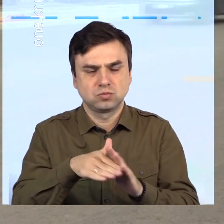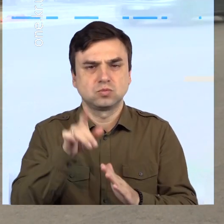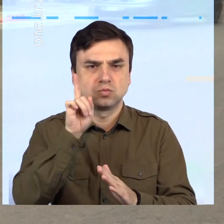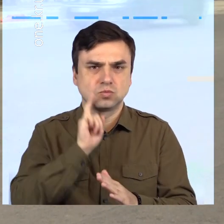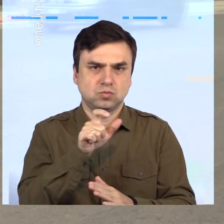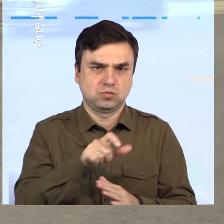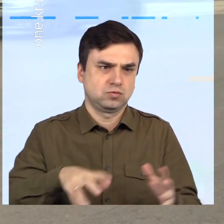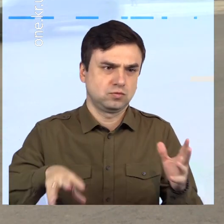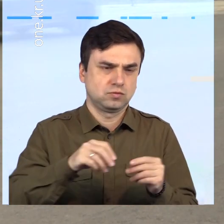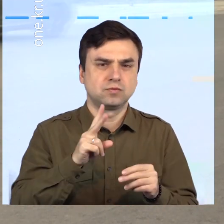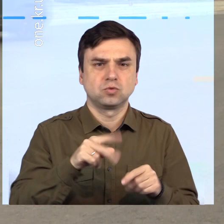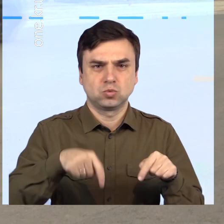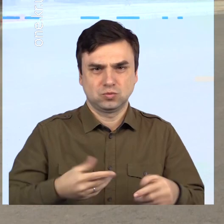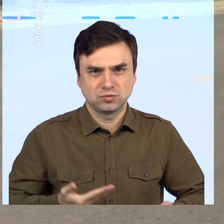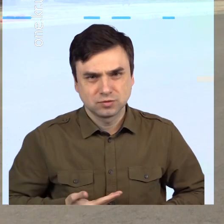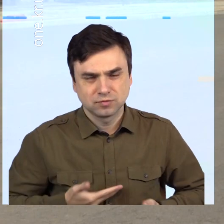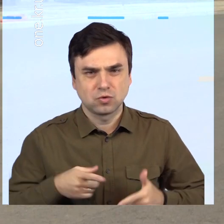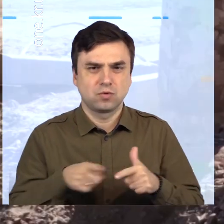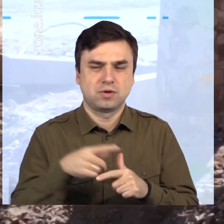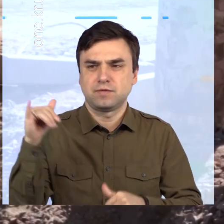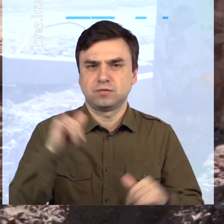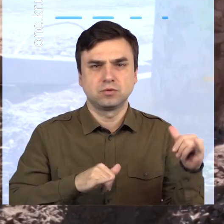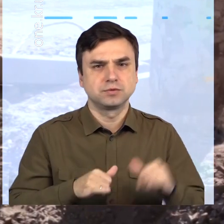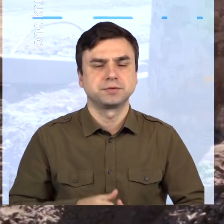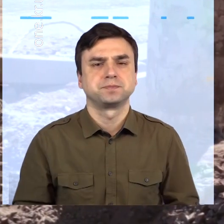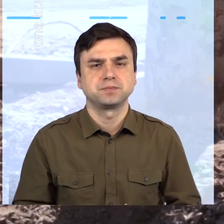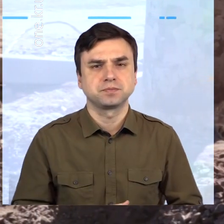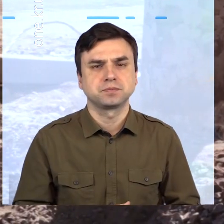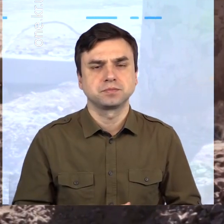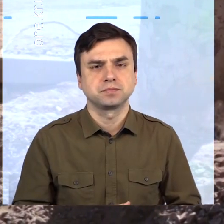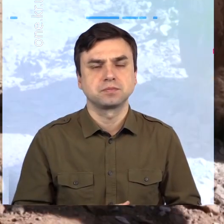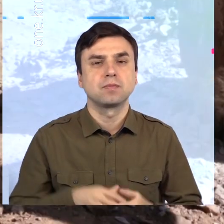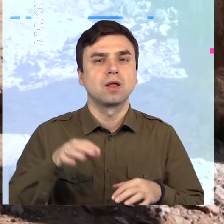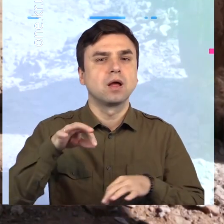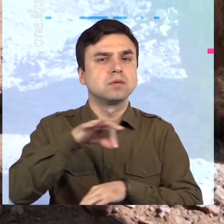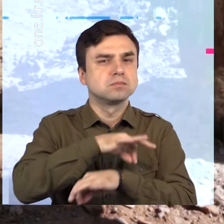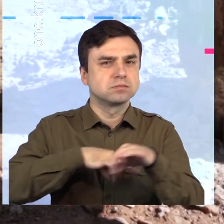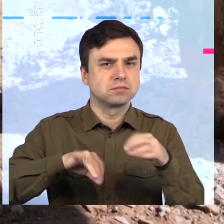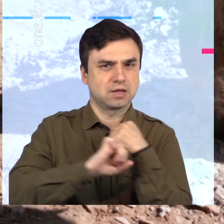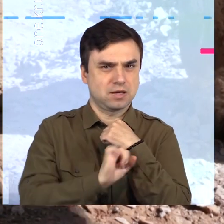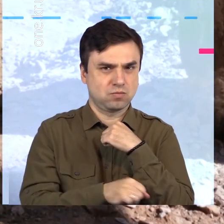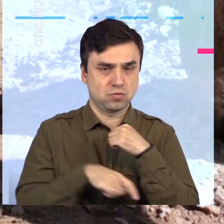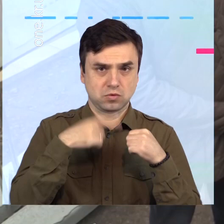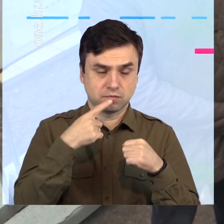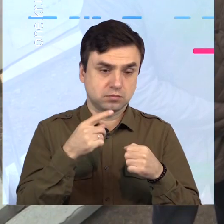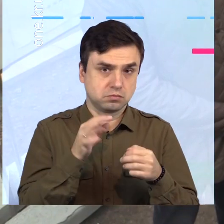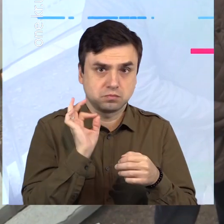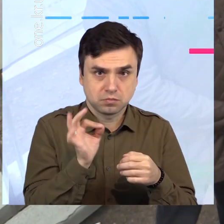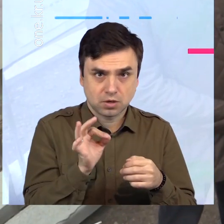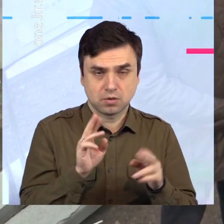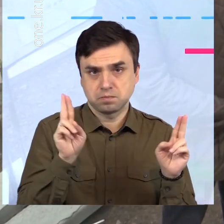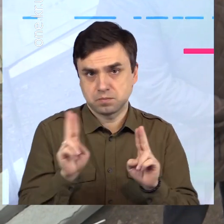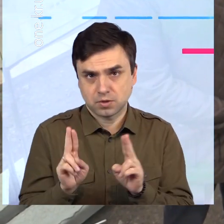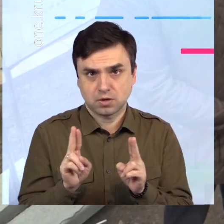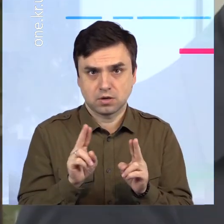для жителів Кривого Рога і для гостей Кривого Рога. Хоча, за словами проєктувальників, усе було зроблено відповідно до чинних норм та до того